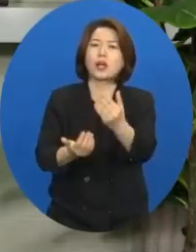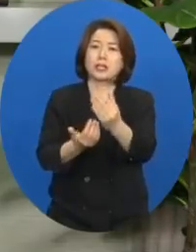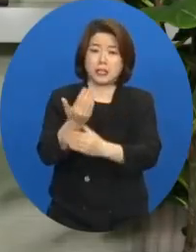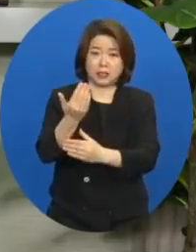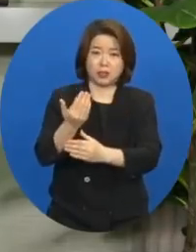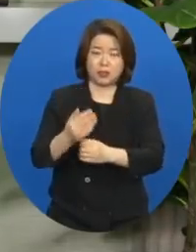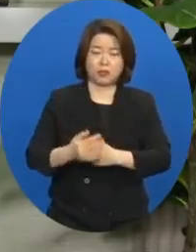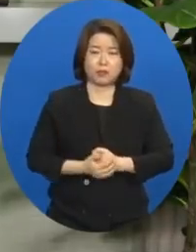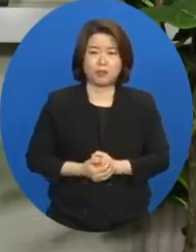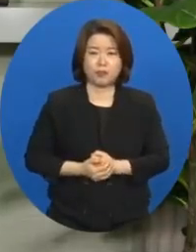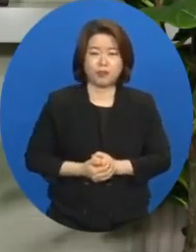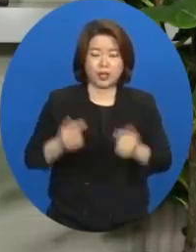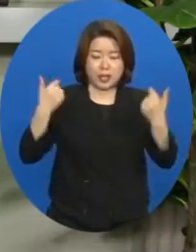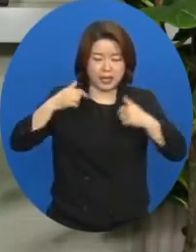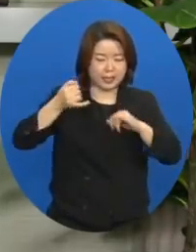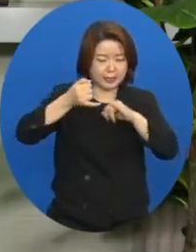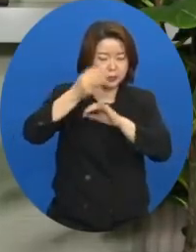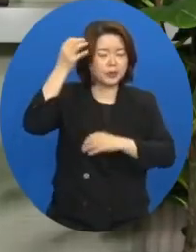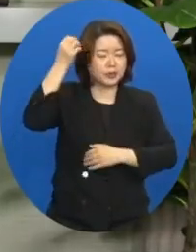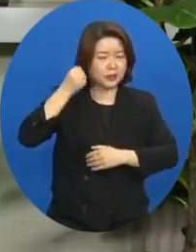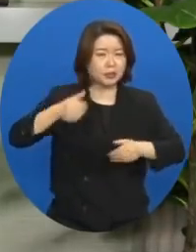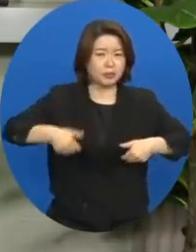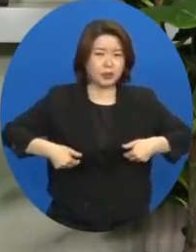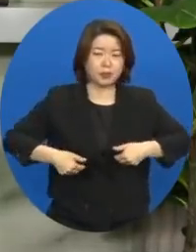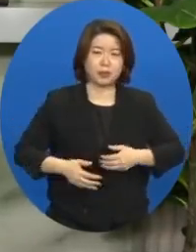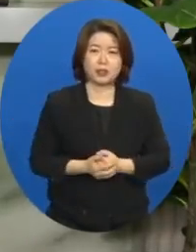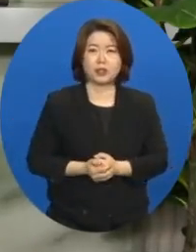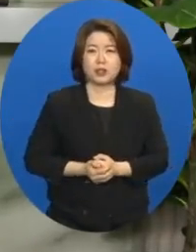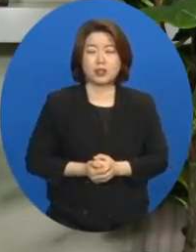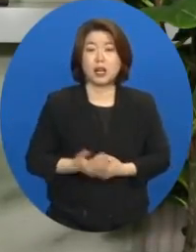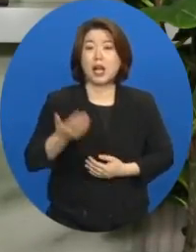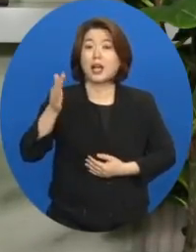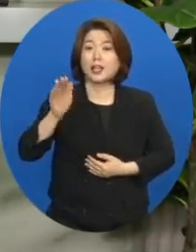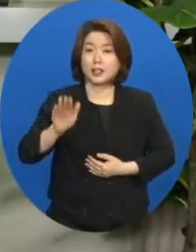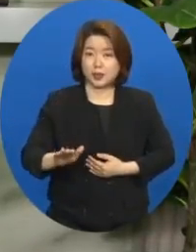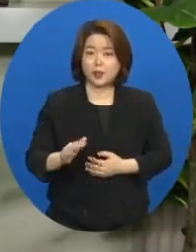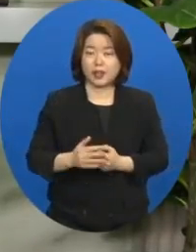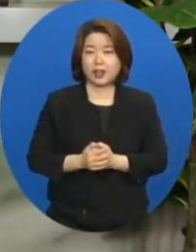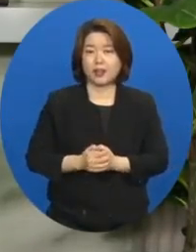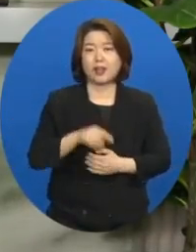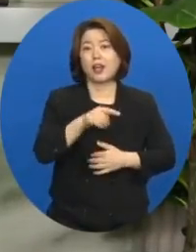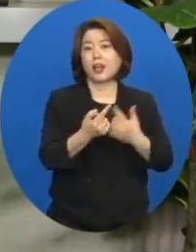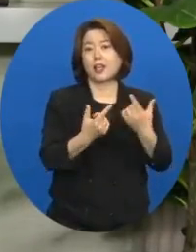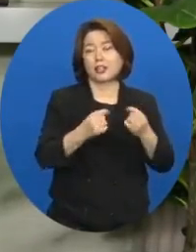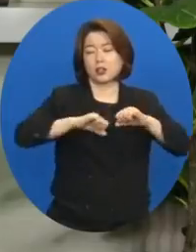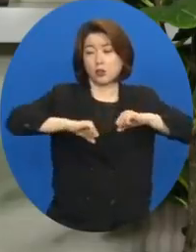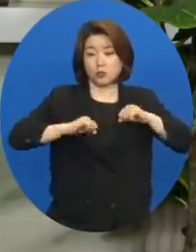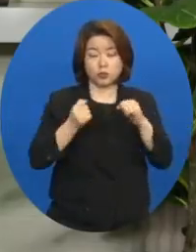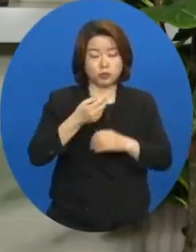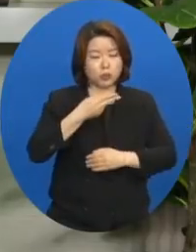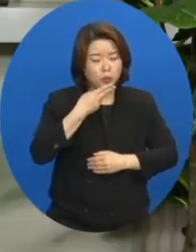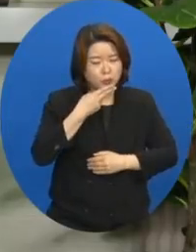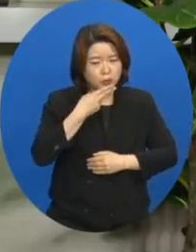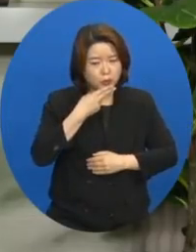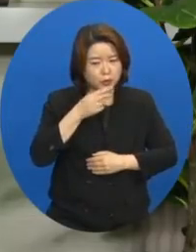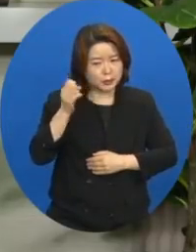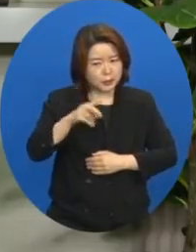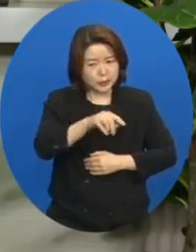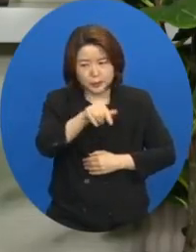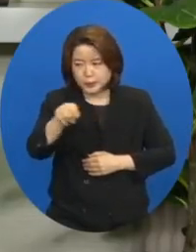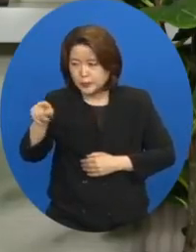항상 명심해야 합니다. 그러나 이렇게 순종하지 않는 것이 혹시 없을까?